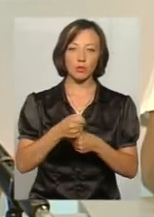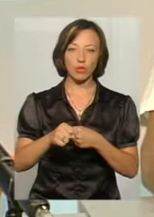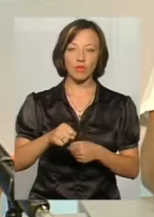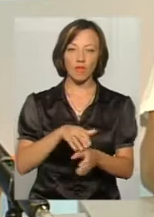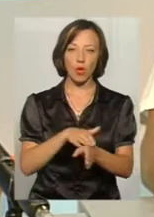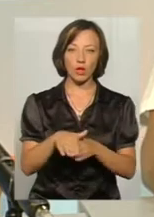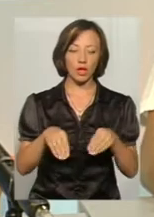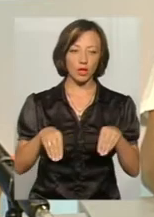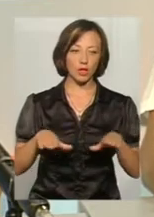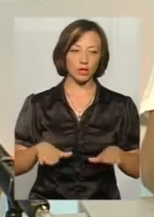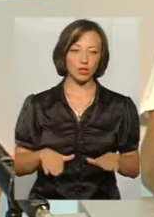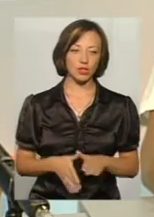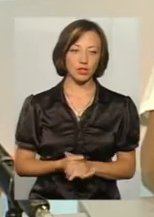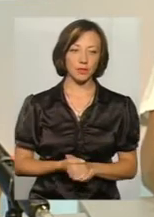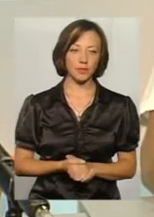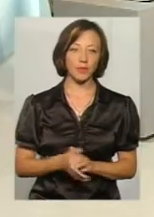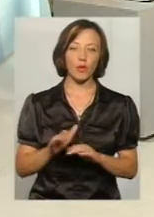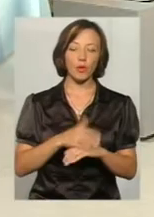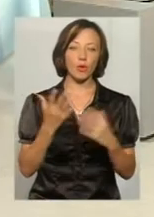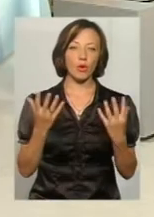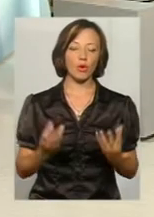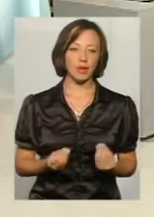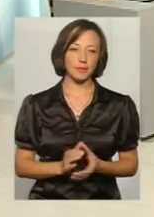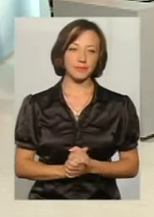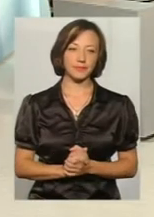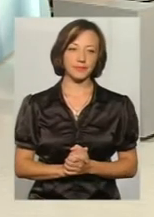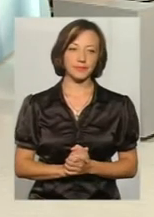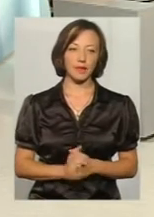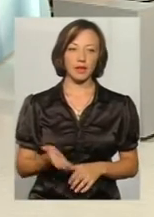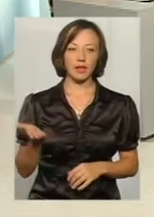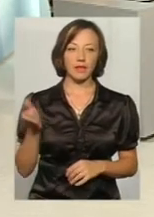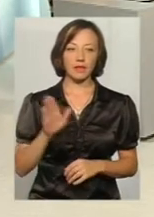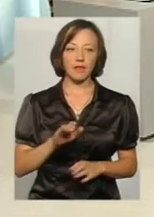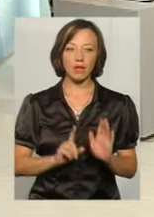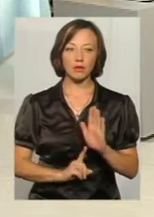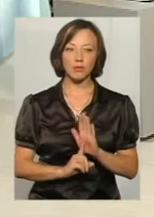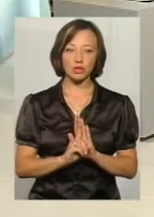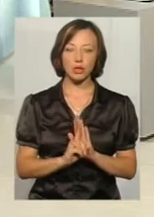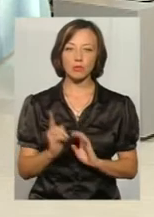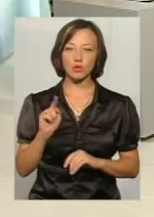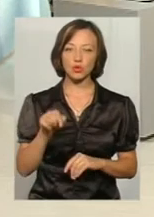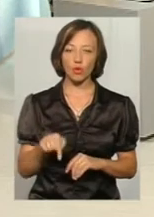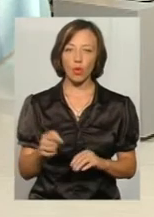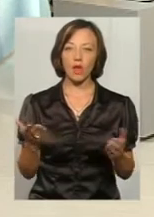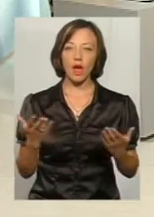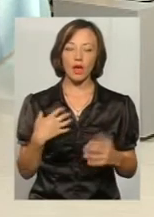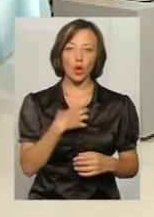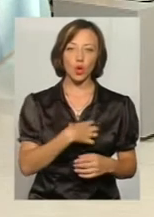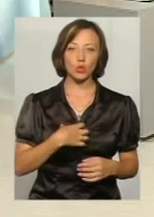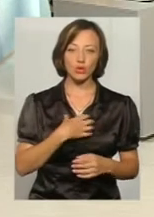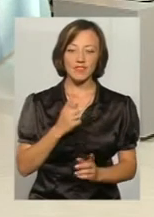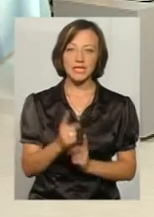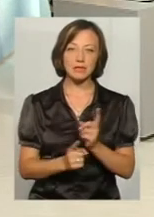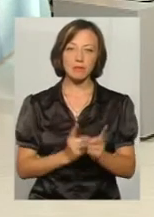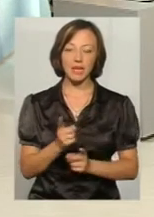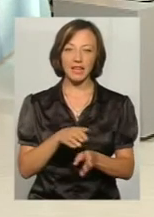виконання рішення. Доброго дня. Доброго дня. Давайте почнемо з того, які ж ключові зміни останнім часом відбулись